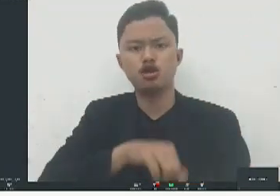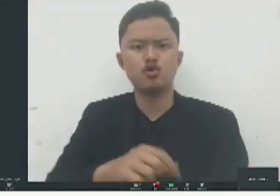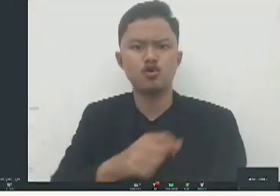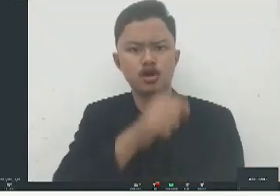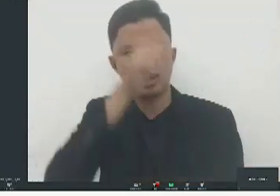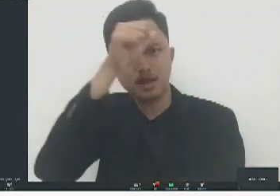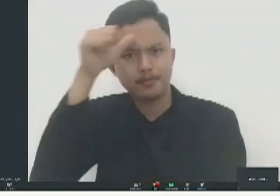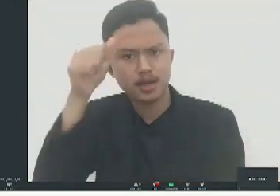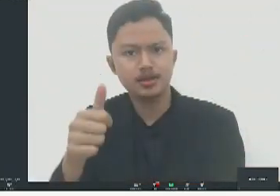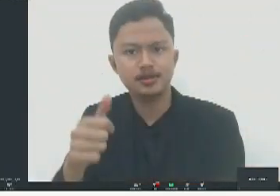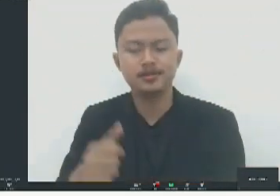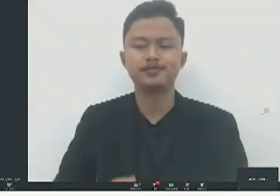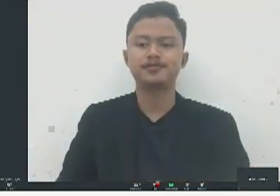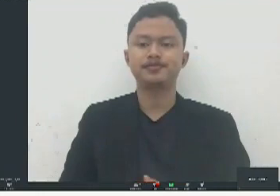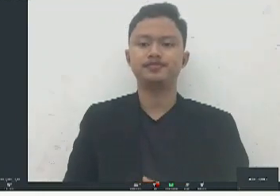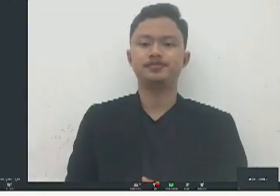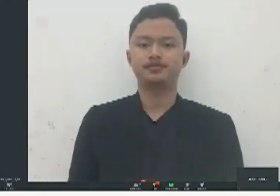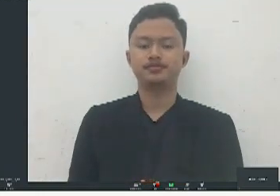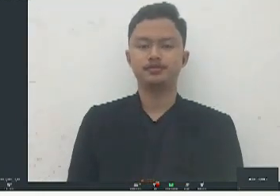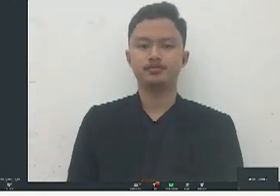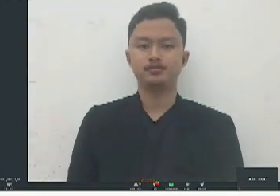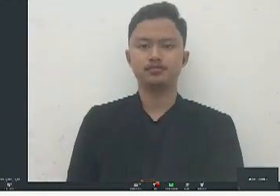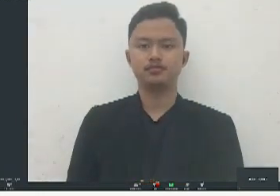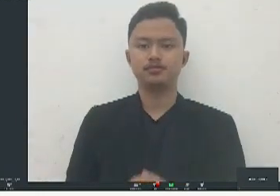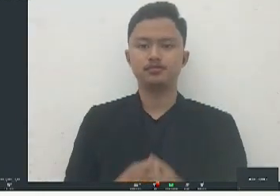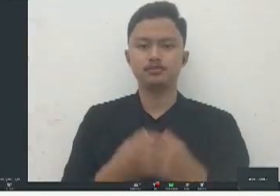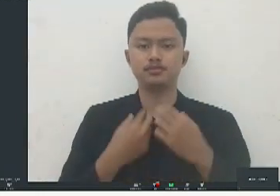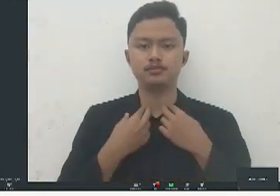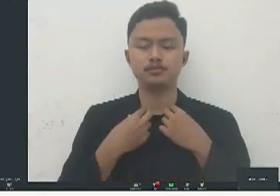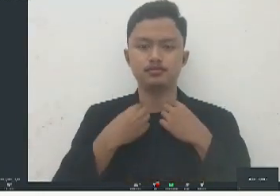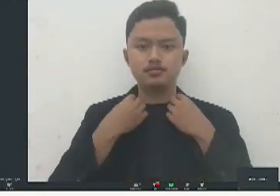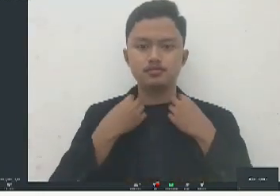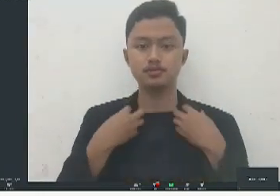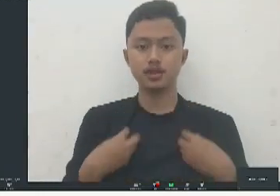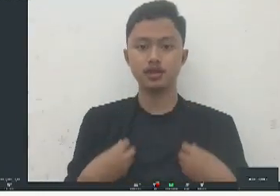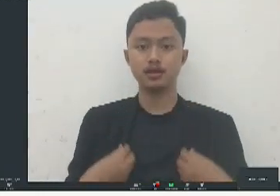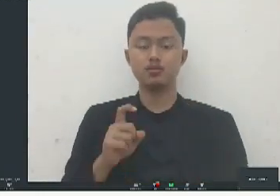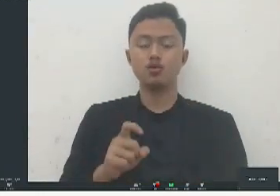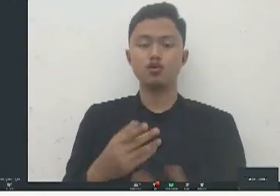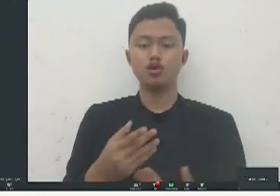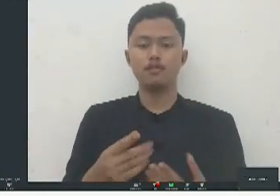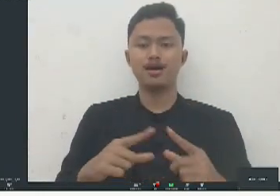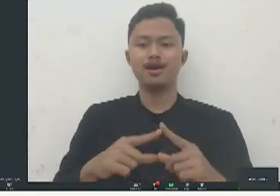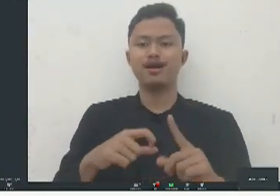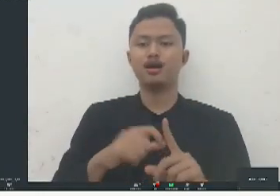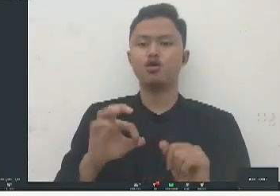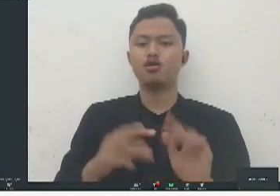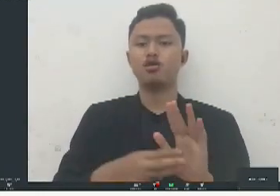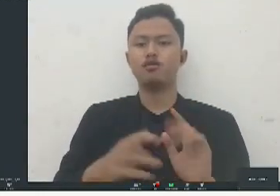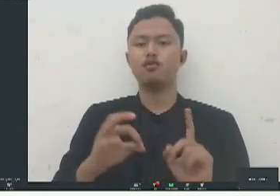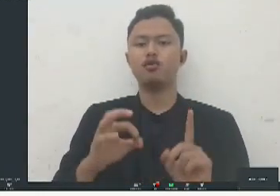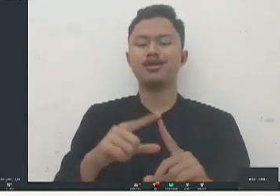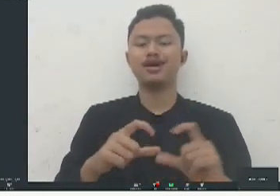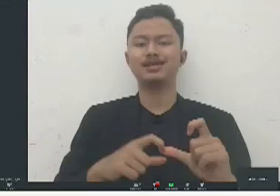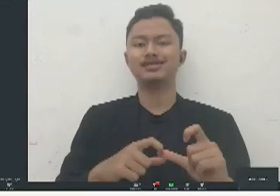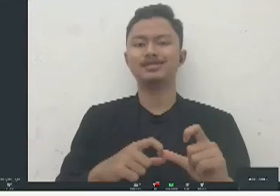nah terus juga yang diperlukan lagi adalah akomodatif yang sesuai dengan kebutuhan gitu ya jadi